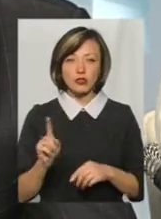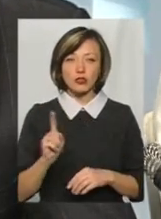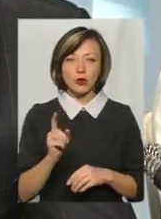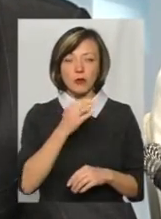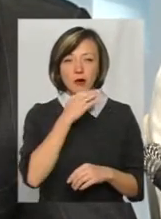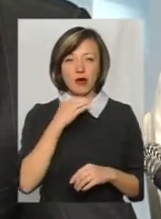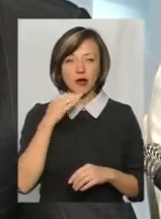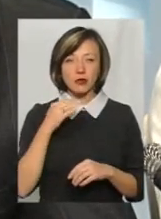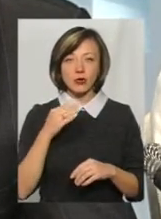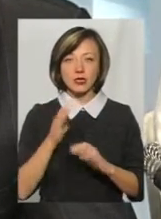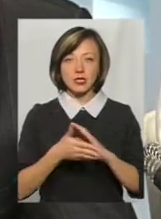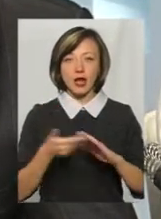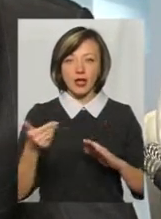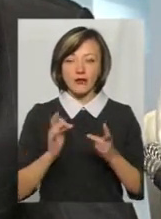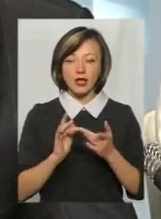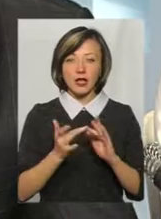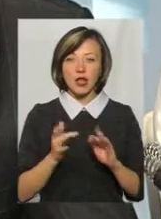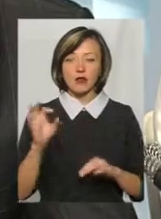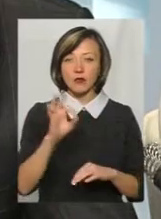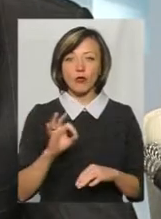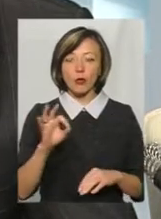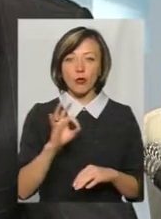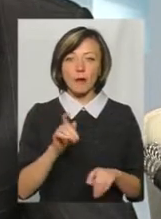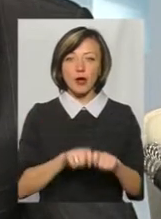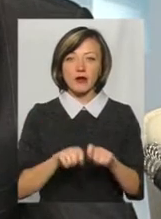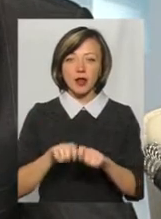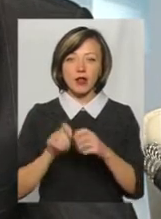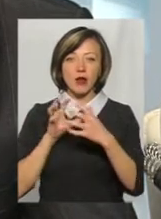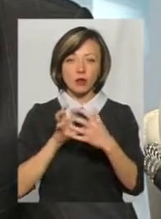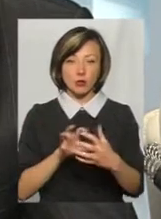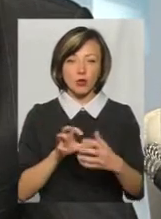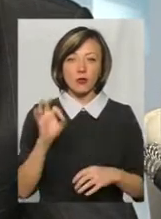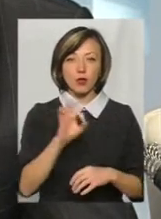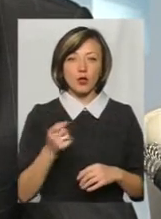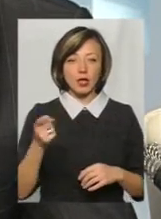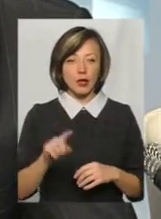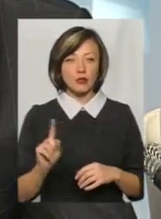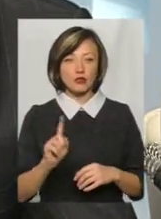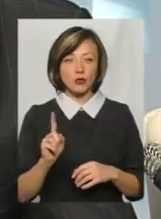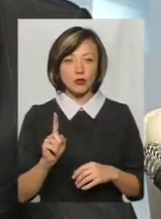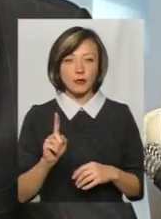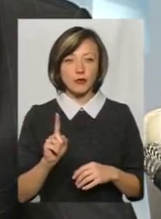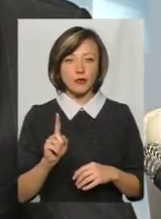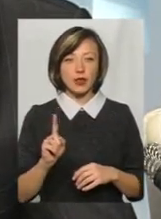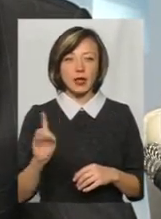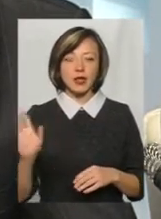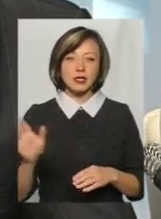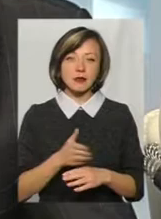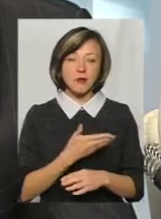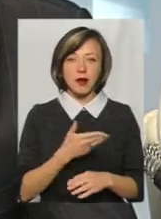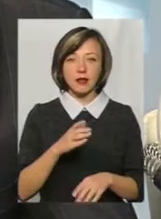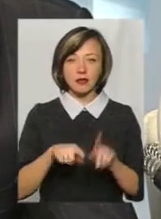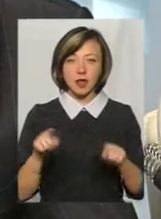багато закликів в мережі було про те, що перевіряли автобуси, про те, що знімалися деякі маршрути,